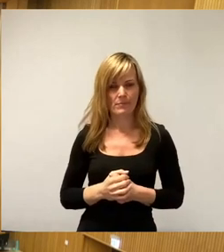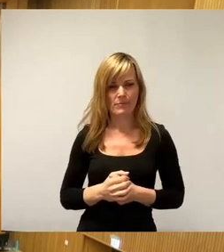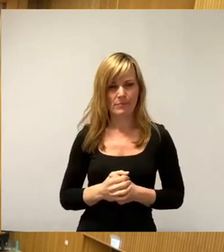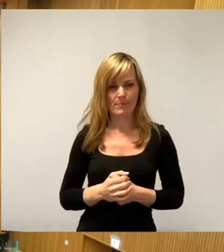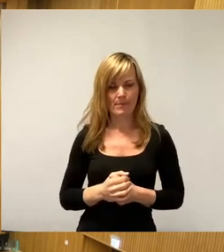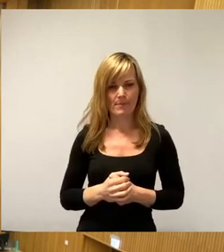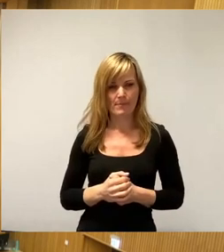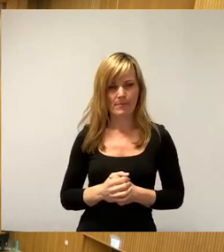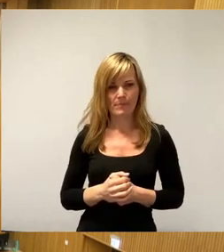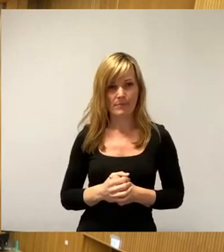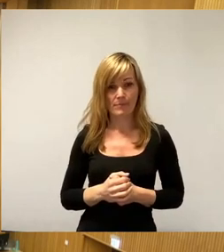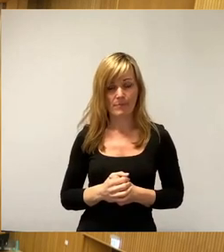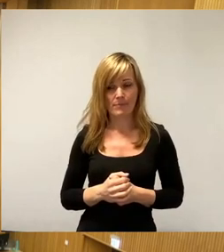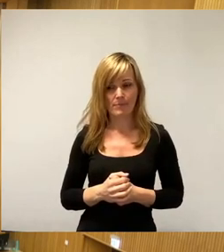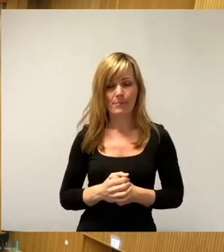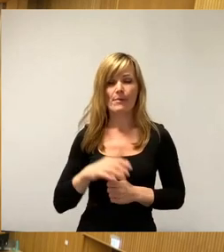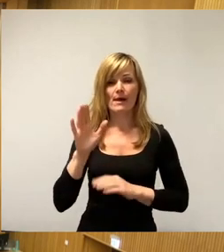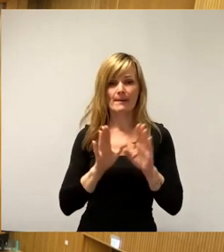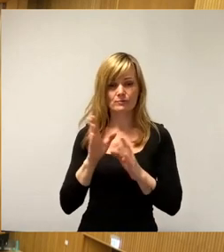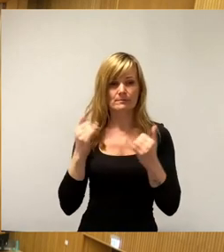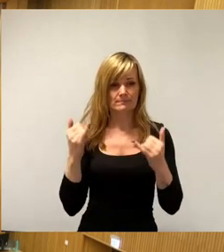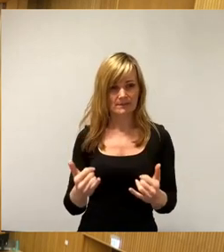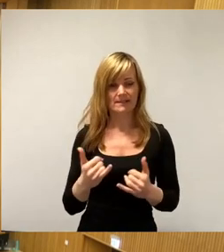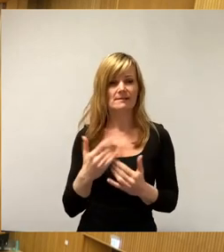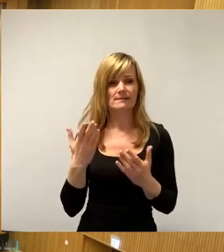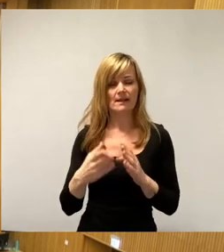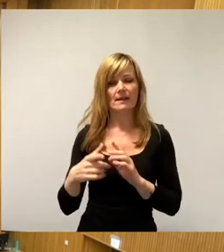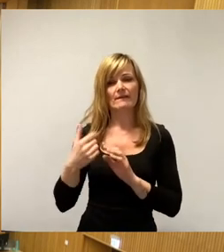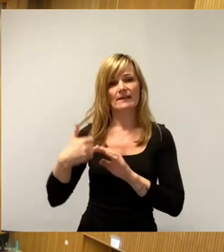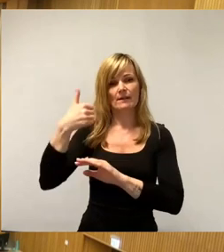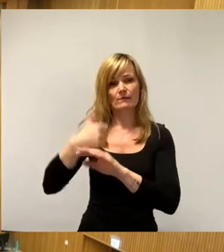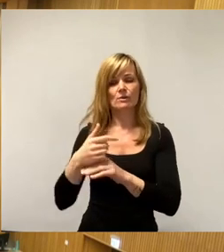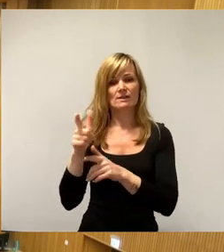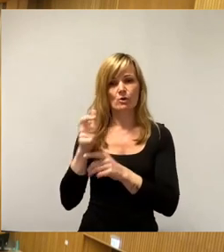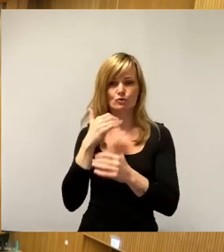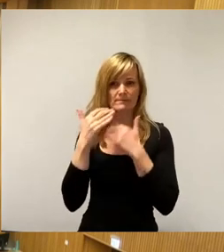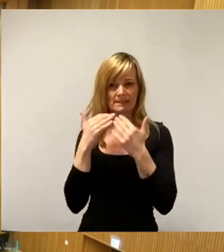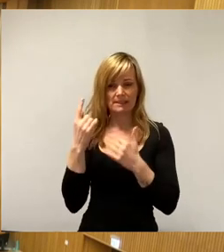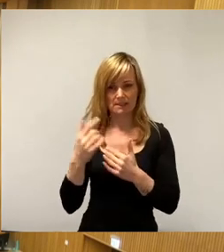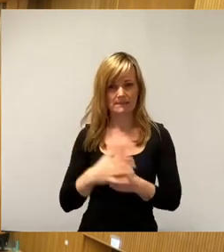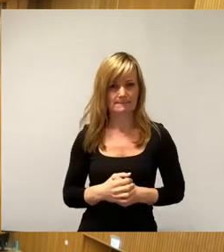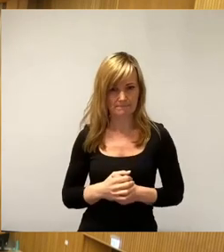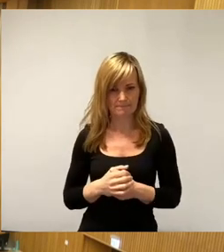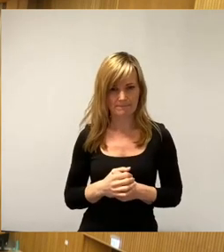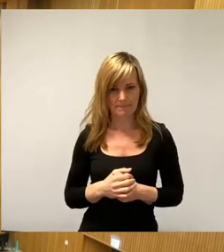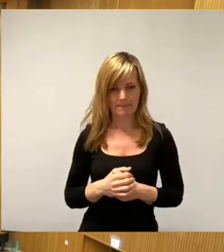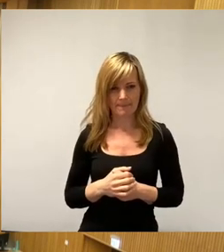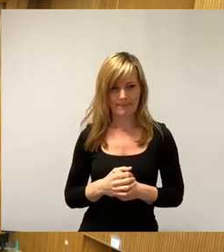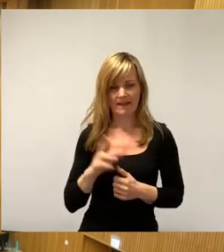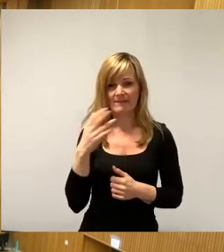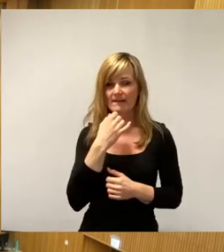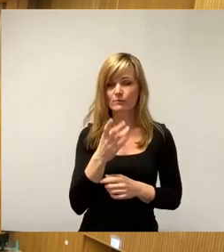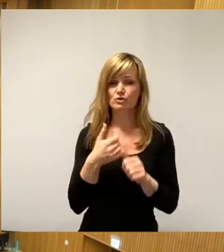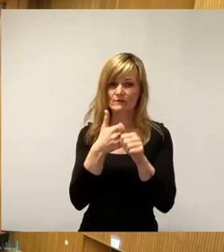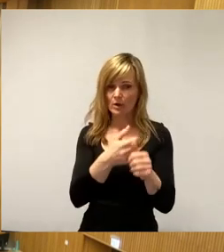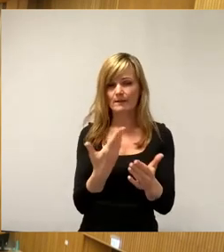Und abstimmen wollen wir jetzt den federführenden Ausschussbericht. Wer dem folgen möchte, den bitte ich